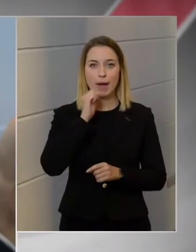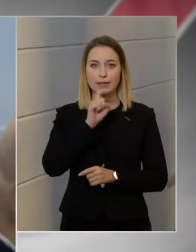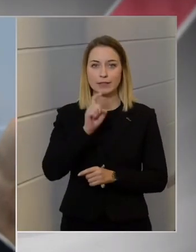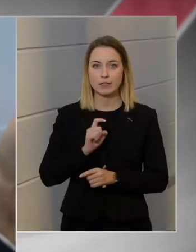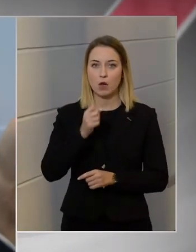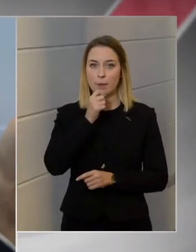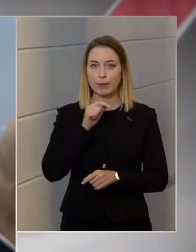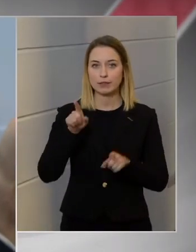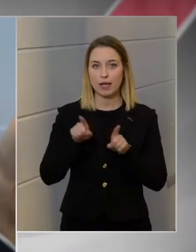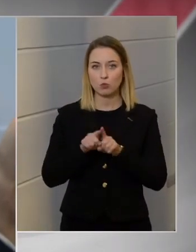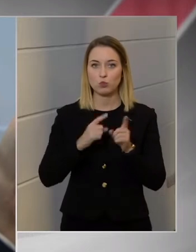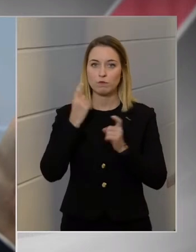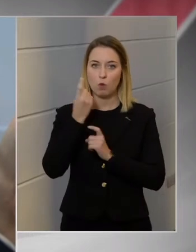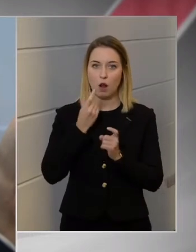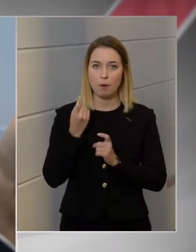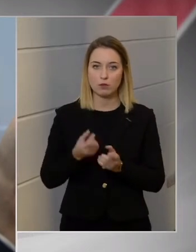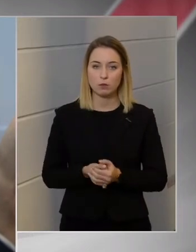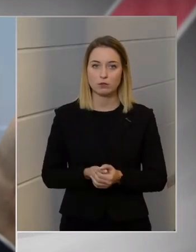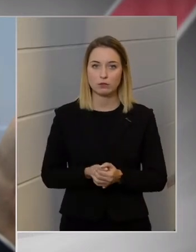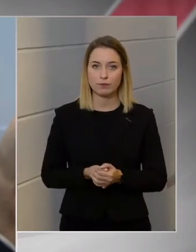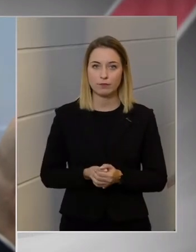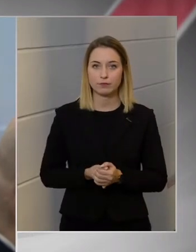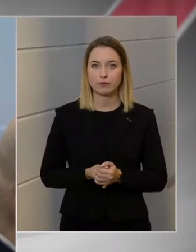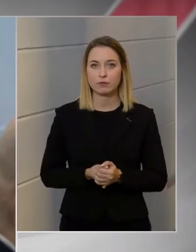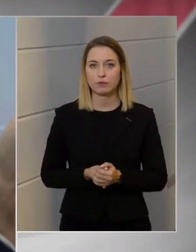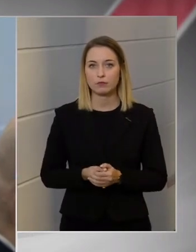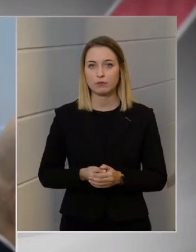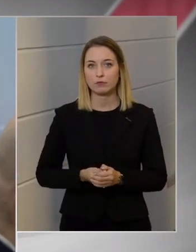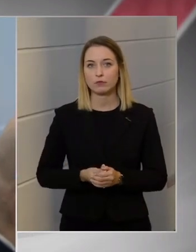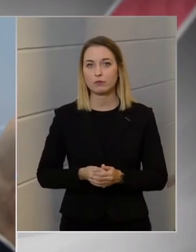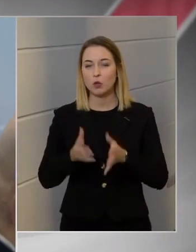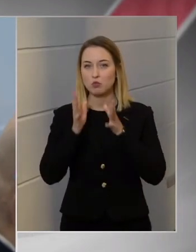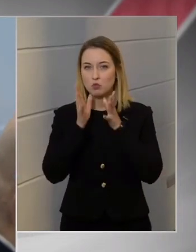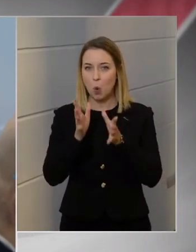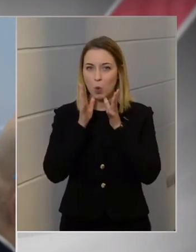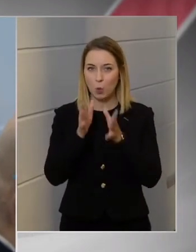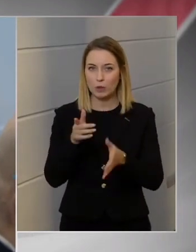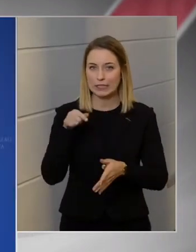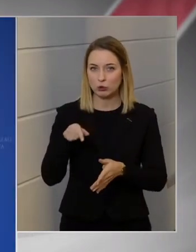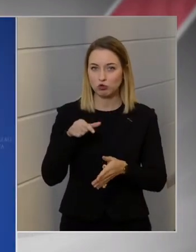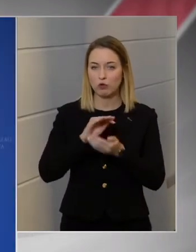Zajpéter úgy fogalmazott, hogy gyűlölködés a békemenet?